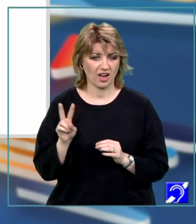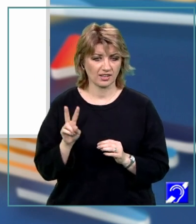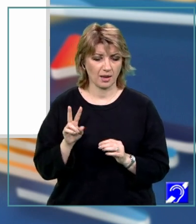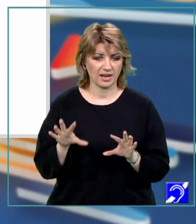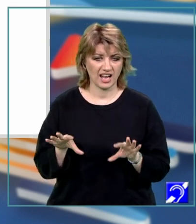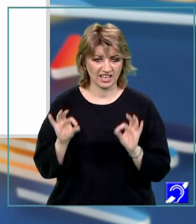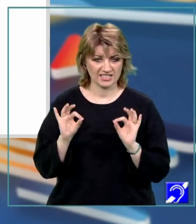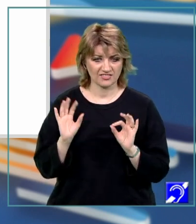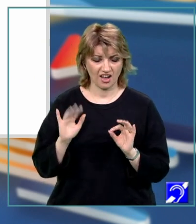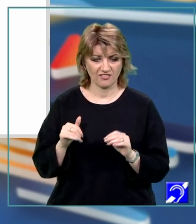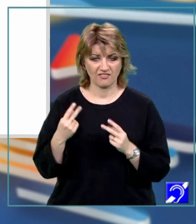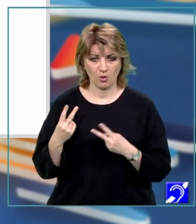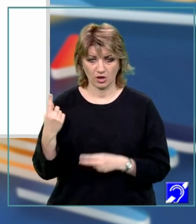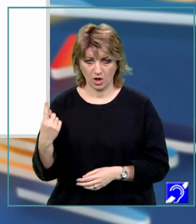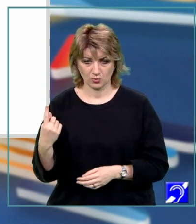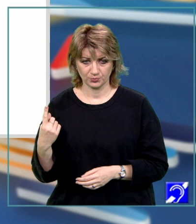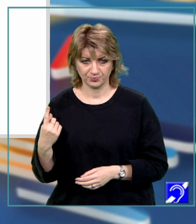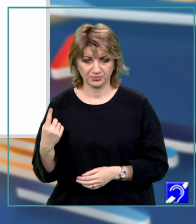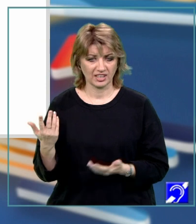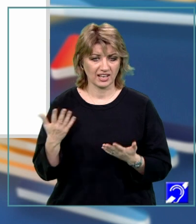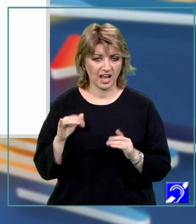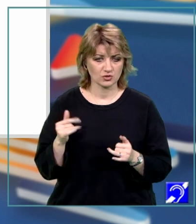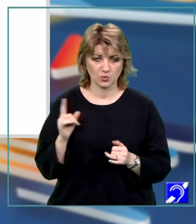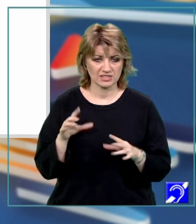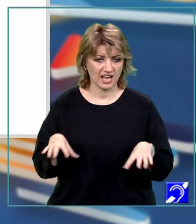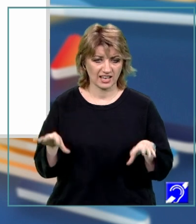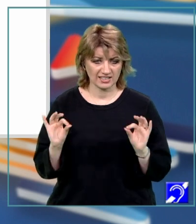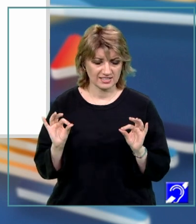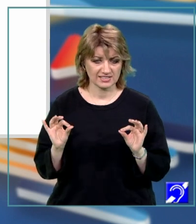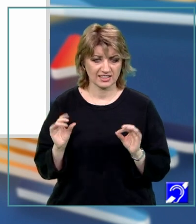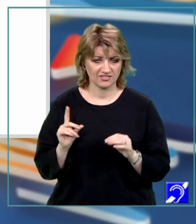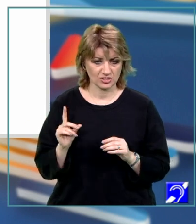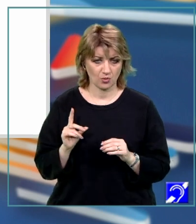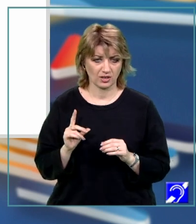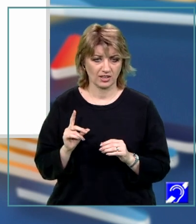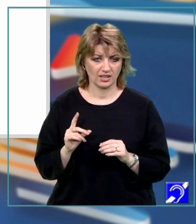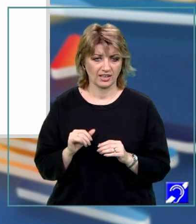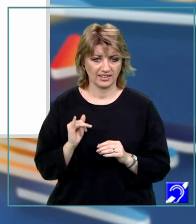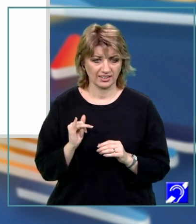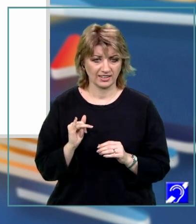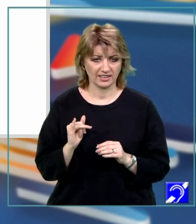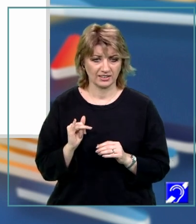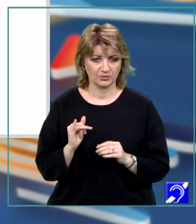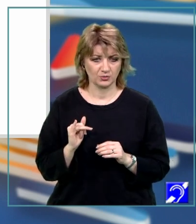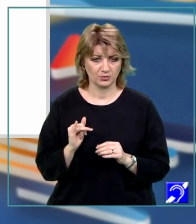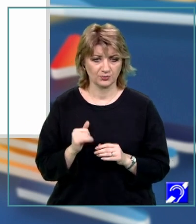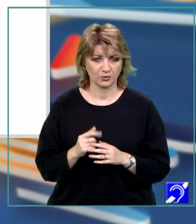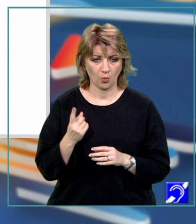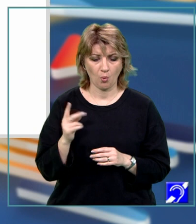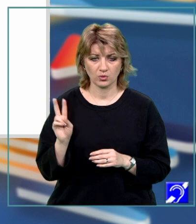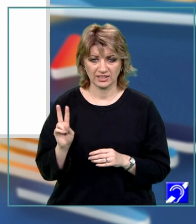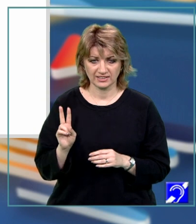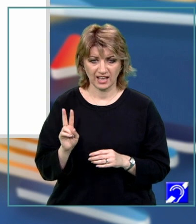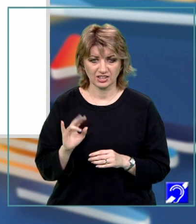găsit, va lua valoarea 1. În cazul în care nu s-a găsit un astfel de divizor, atunci I se incrementează cu o unitate